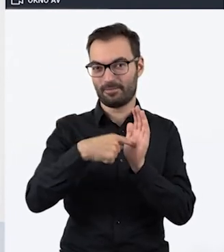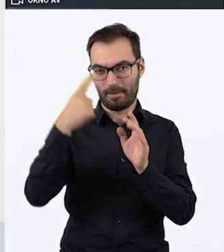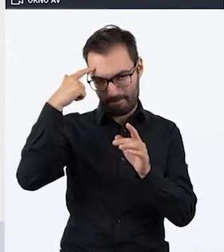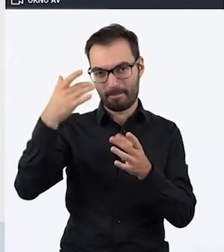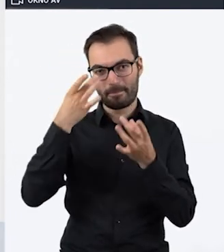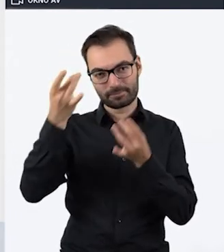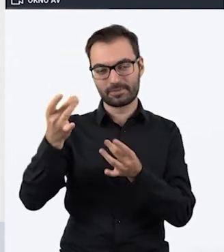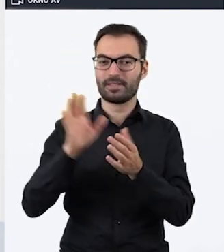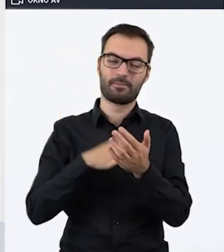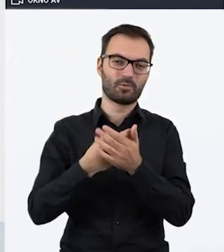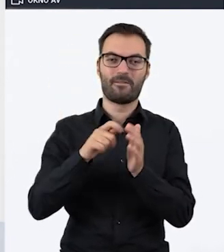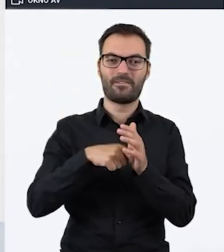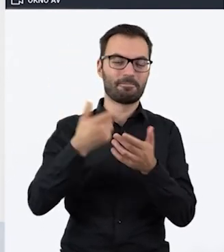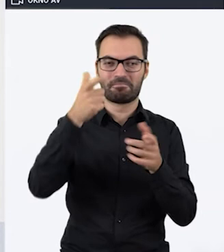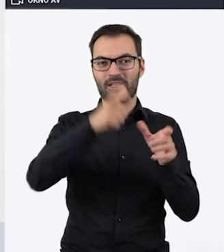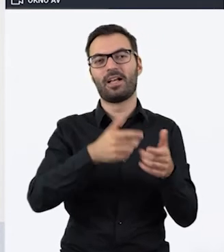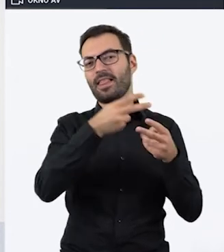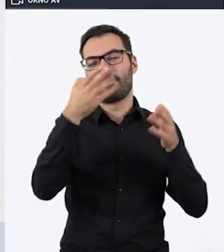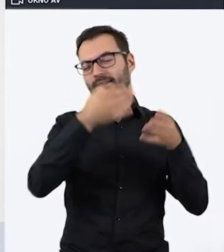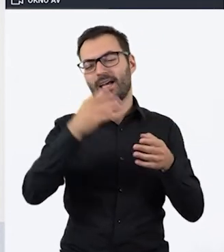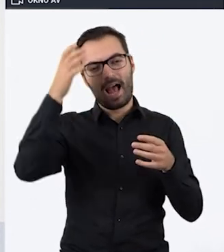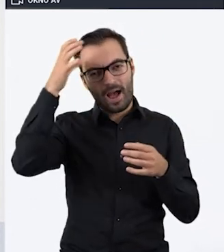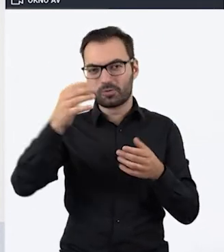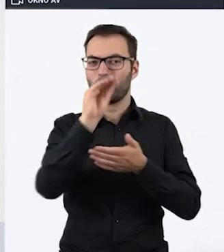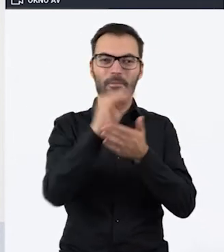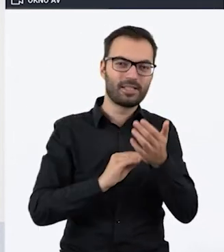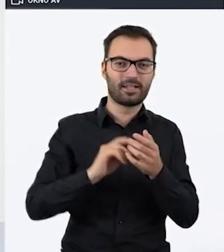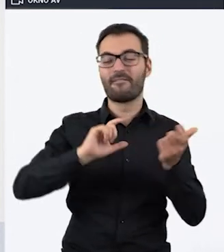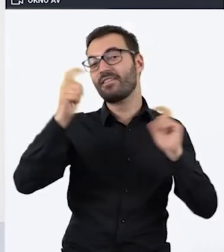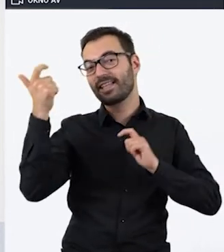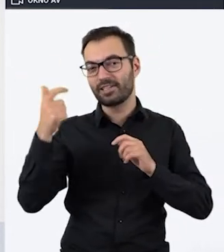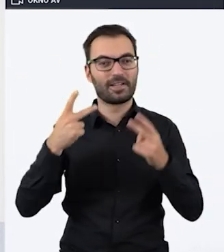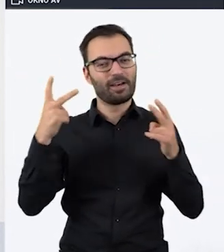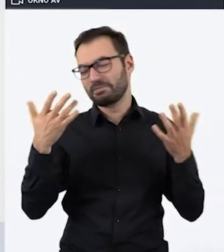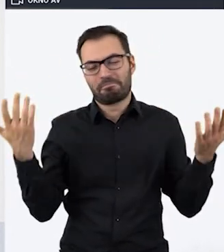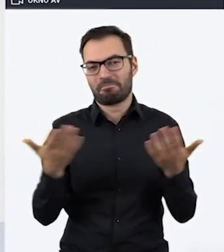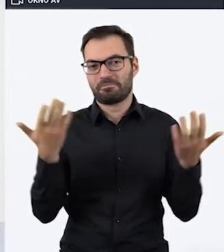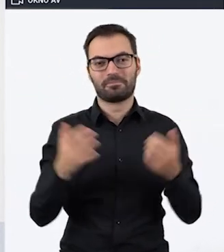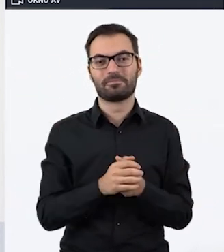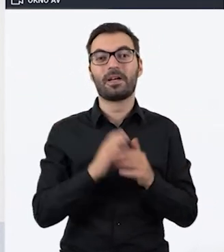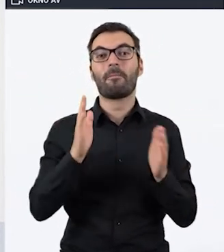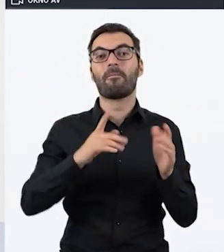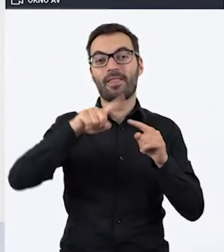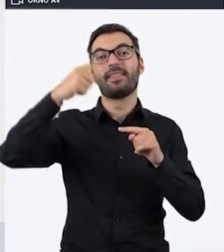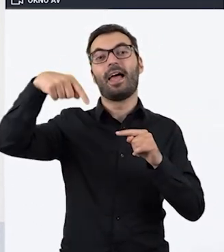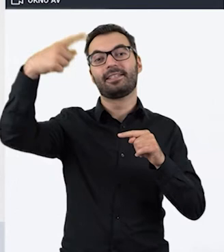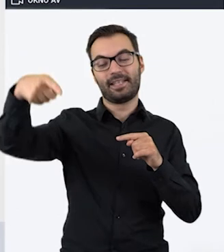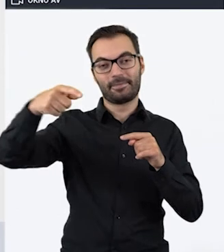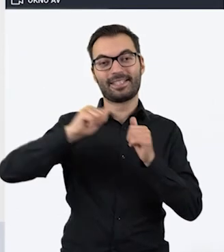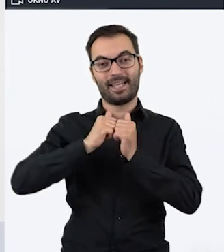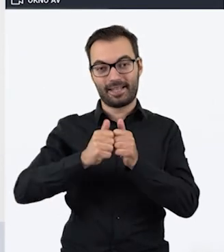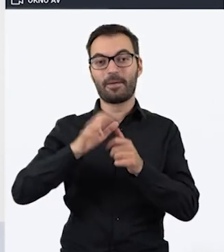tego filmu. Może to być film o pisarce, może to być film o jakimś wydarzeniu literackim istotnym, a następnie w kolejnych